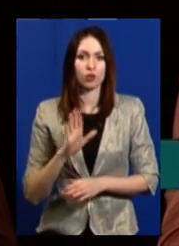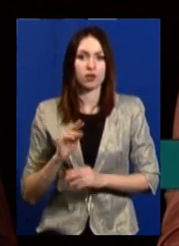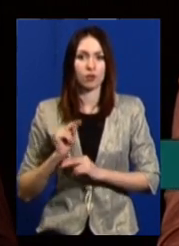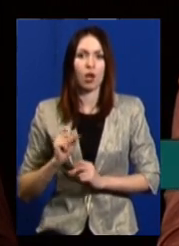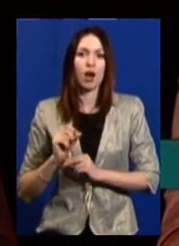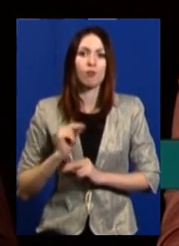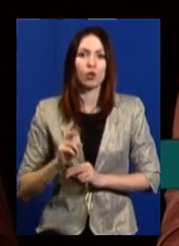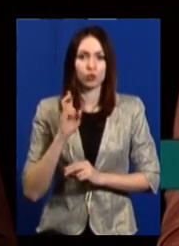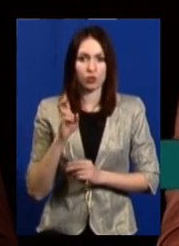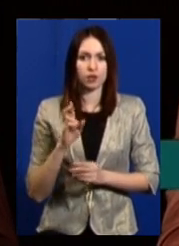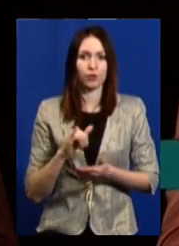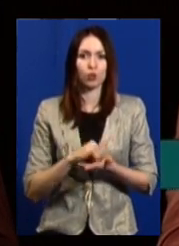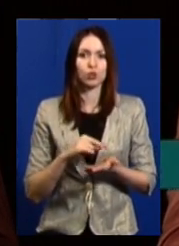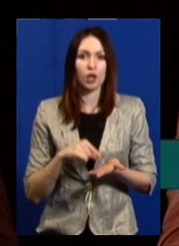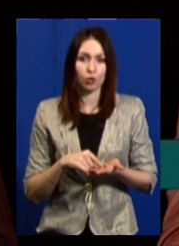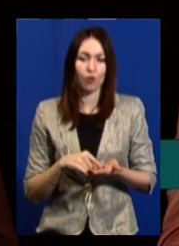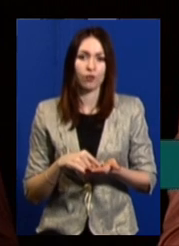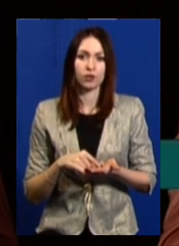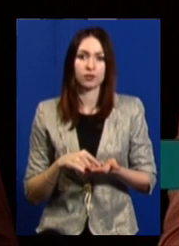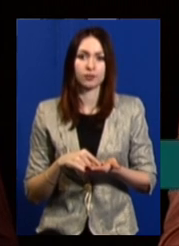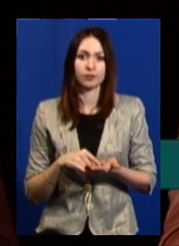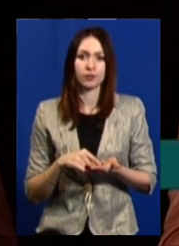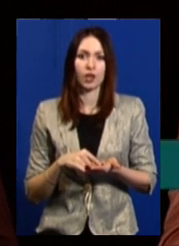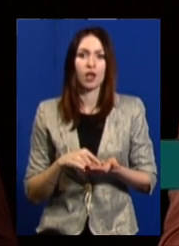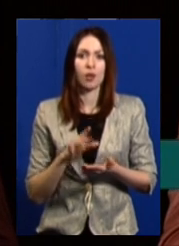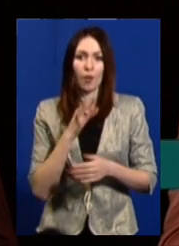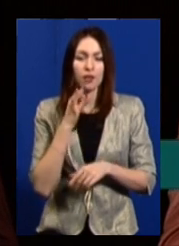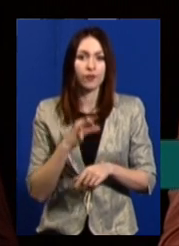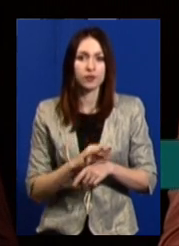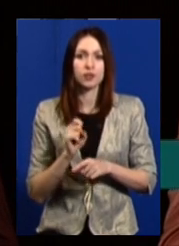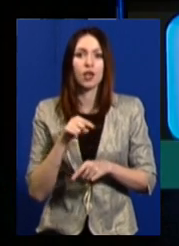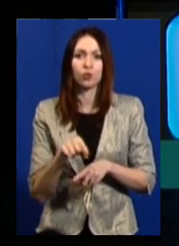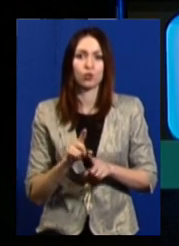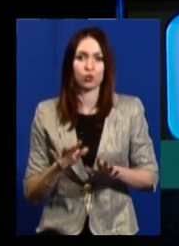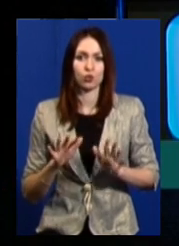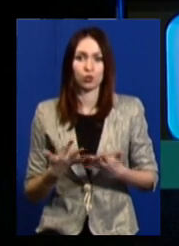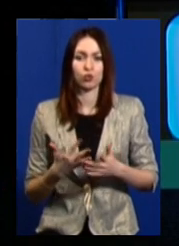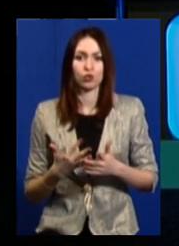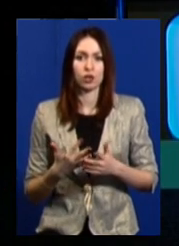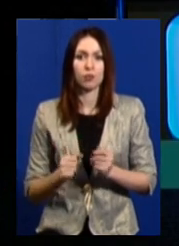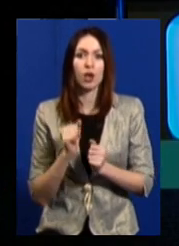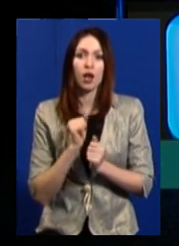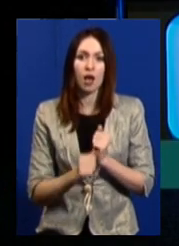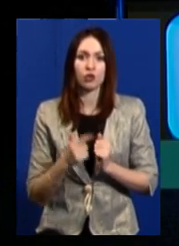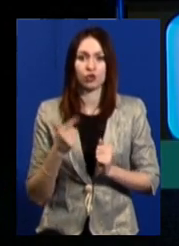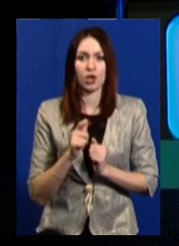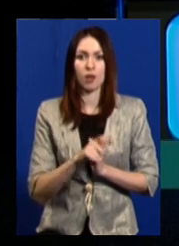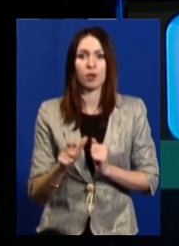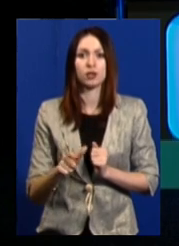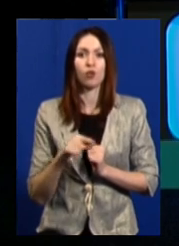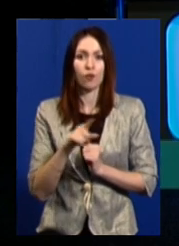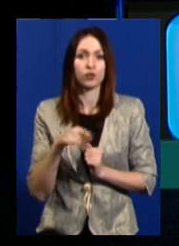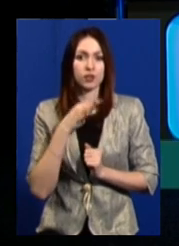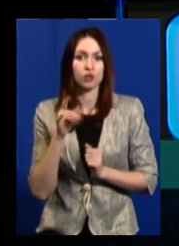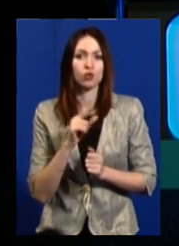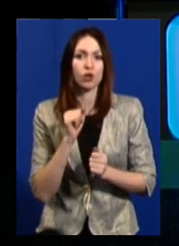працівник державної установи, ну, ніс відповідальність за те, що сталося. А кожен громадянин? от ви сказали,